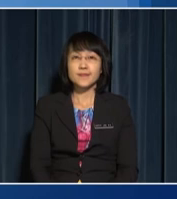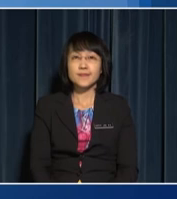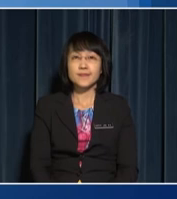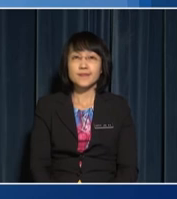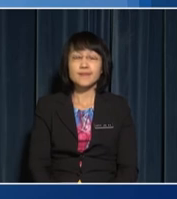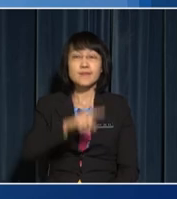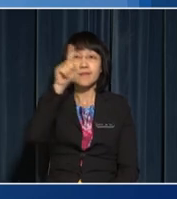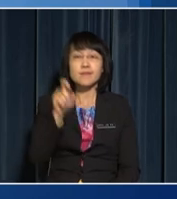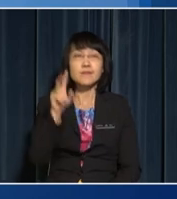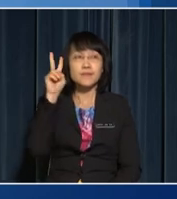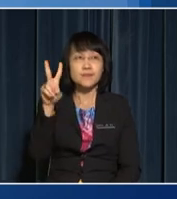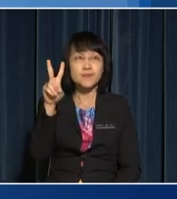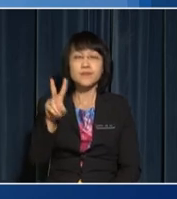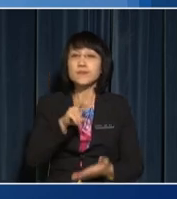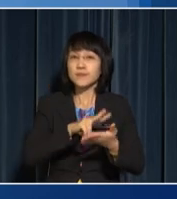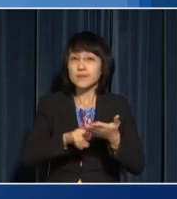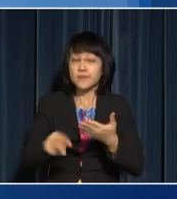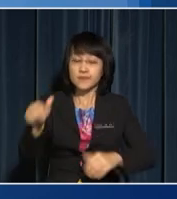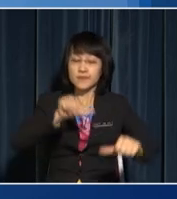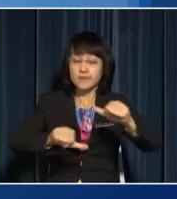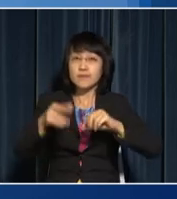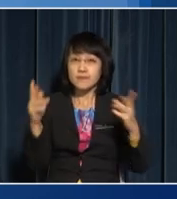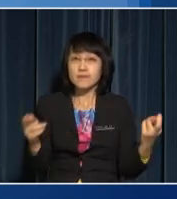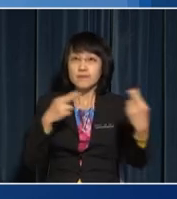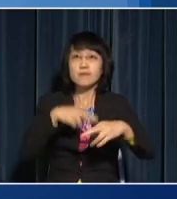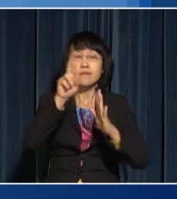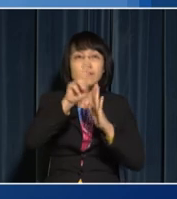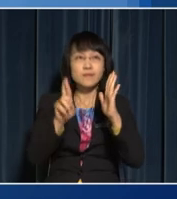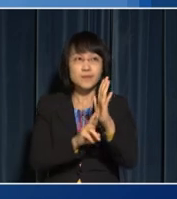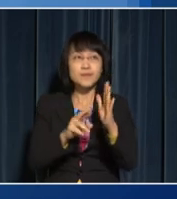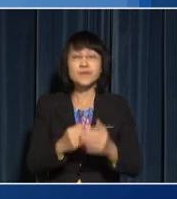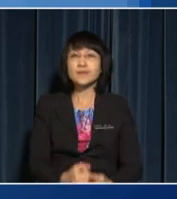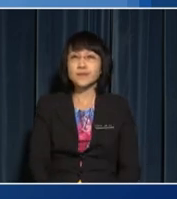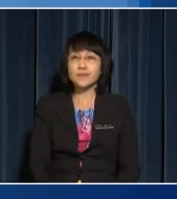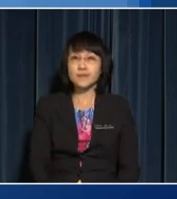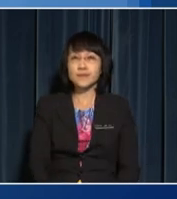Question 2 Read the science room rules